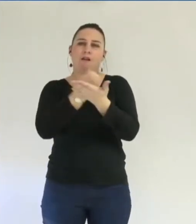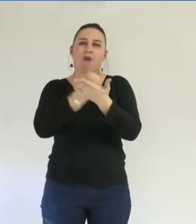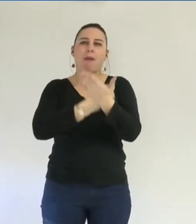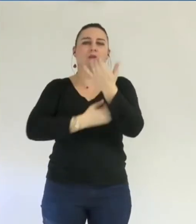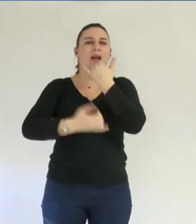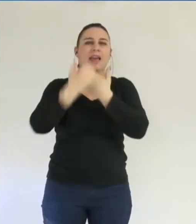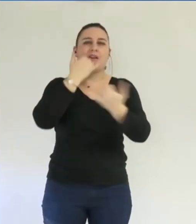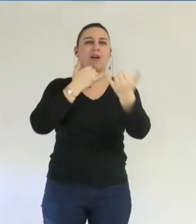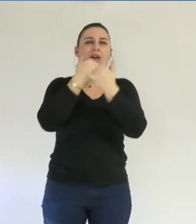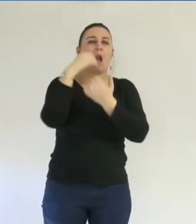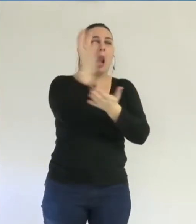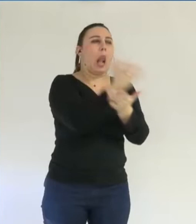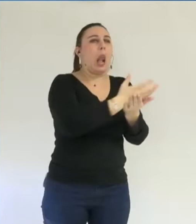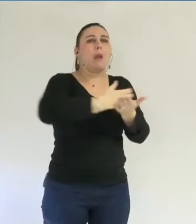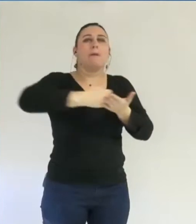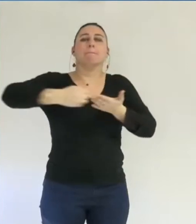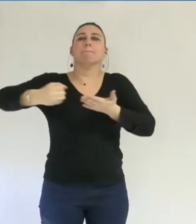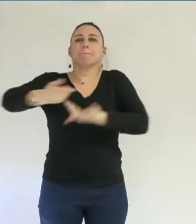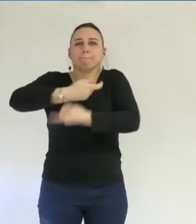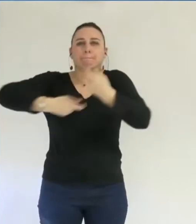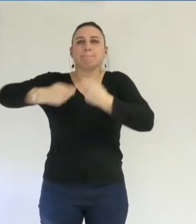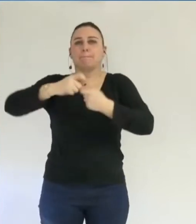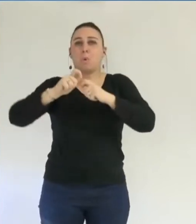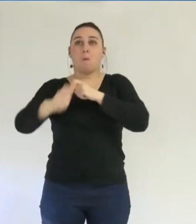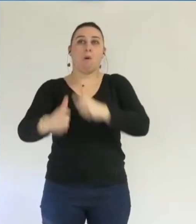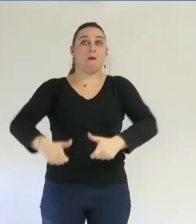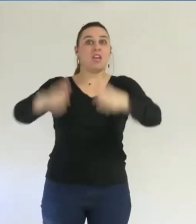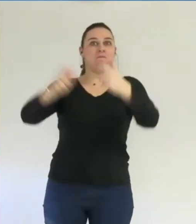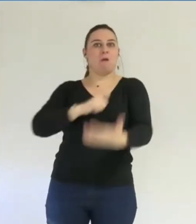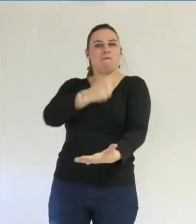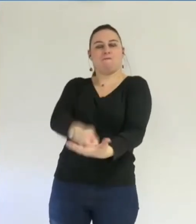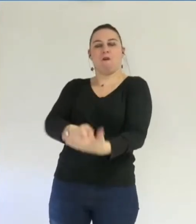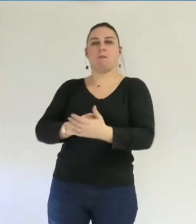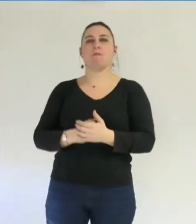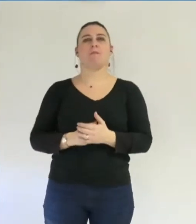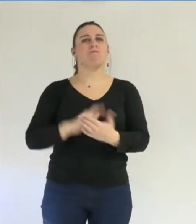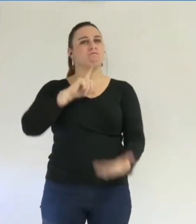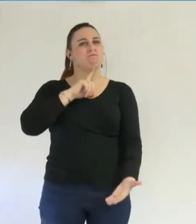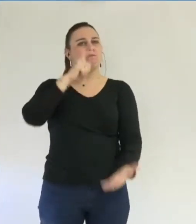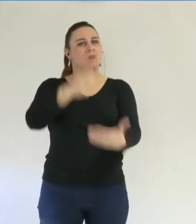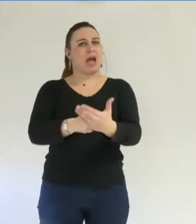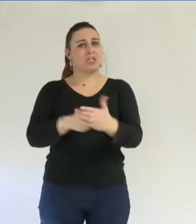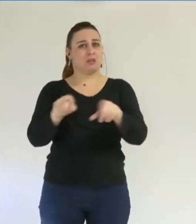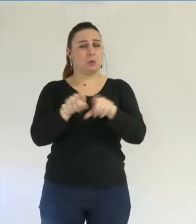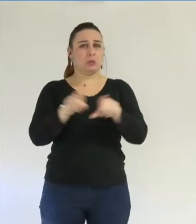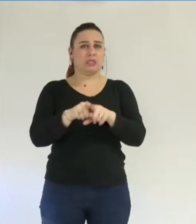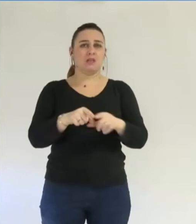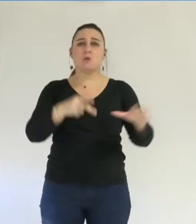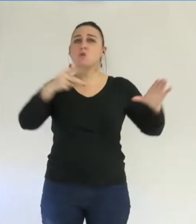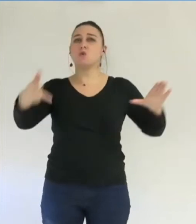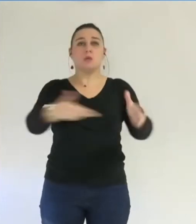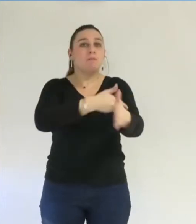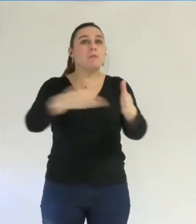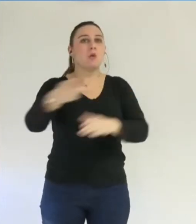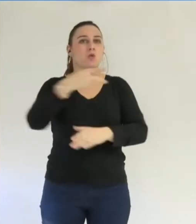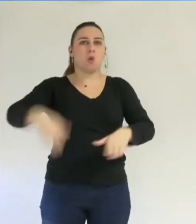utilisées pour finaliser la vente de l'immeuble. L'acquisition a été faite contre le paiement d'une somme de 8 millions d